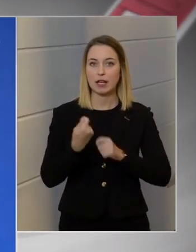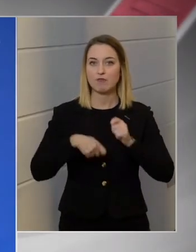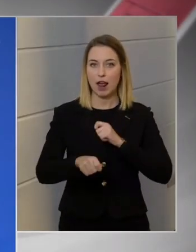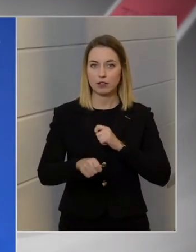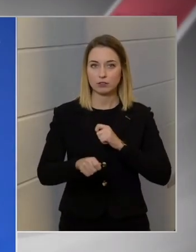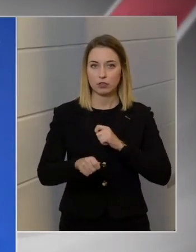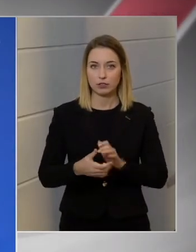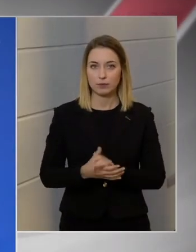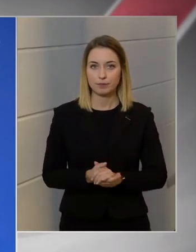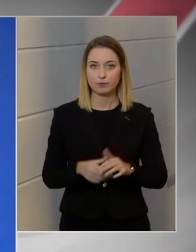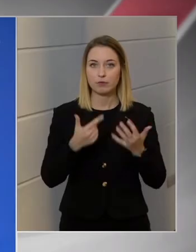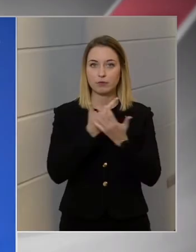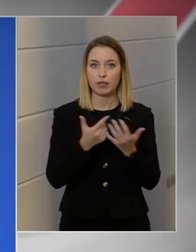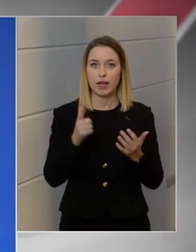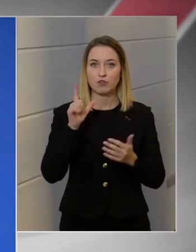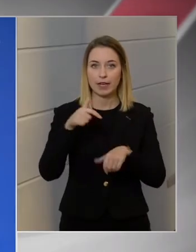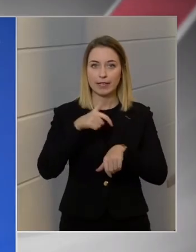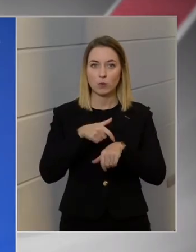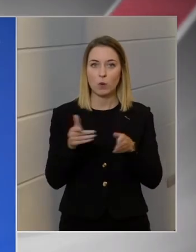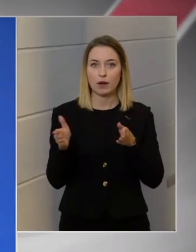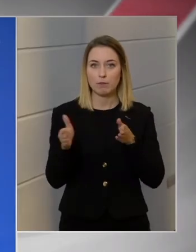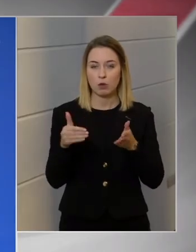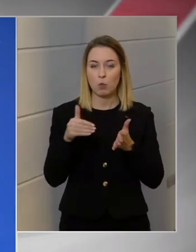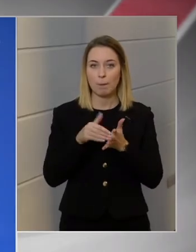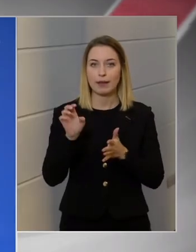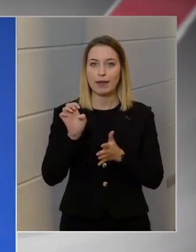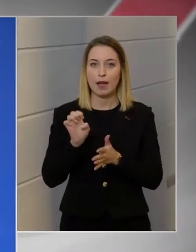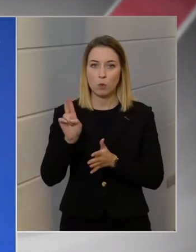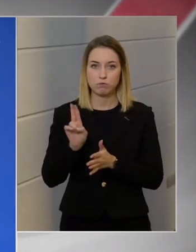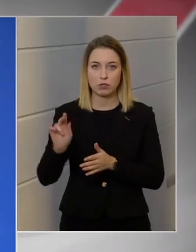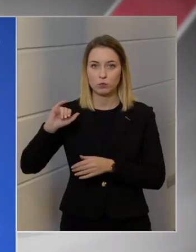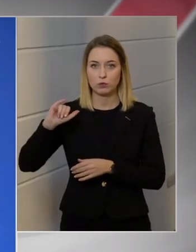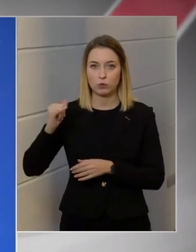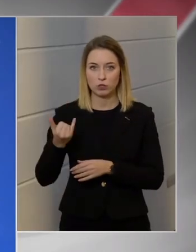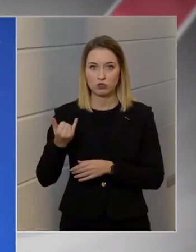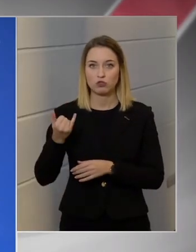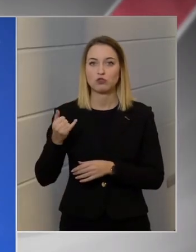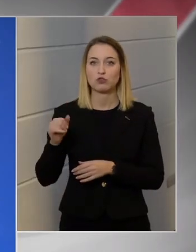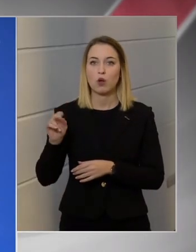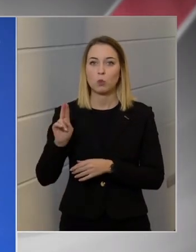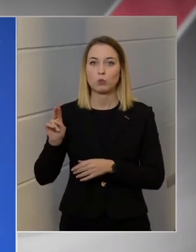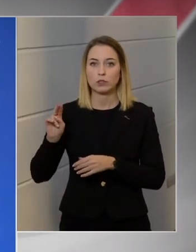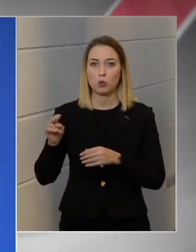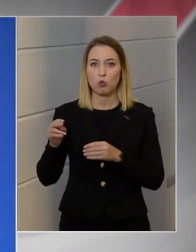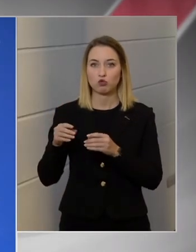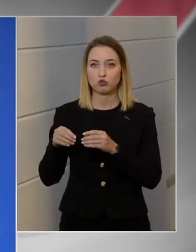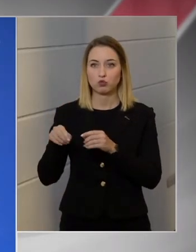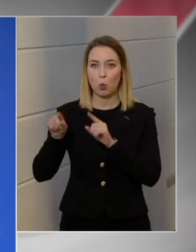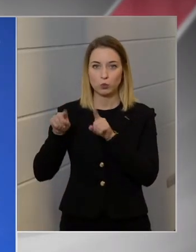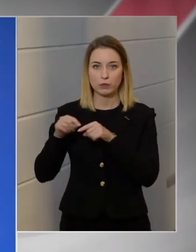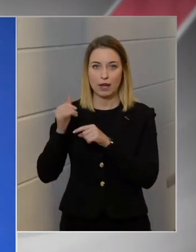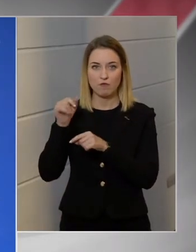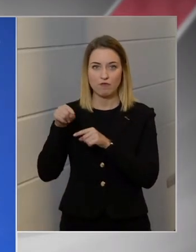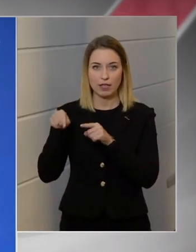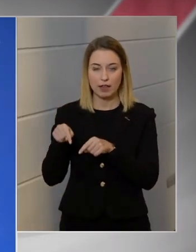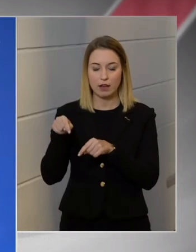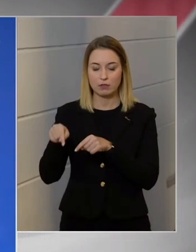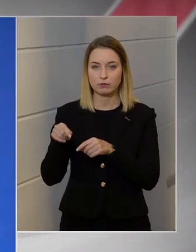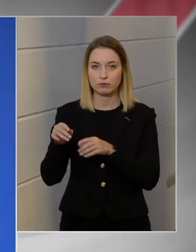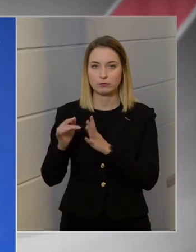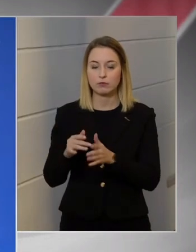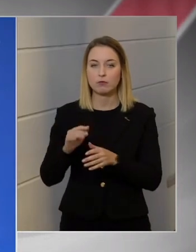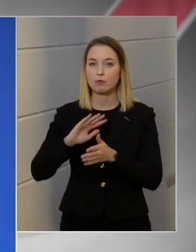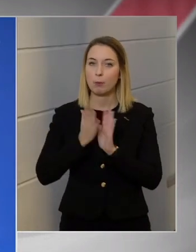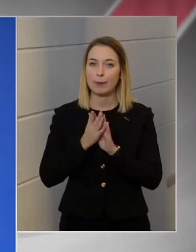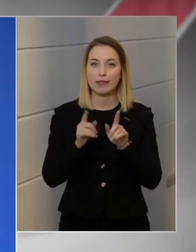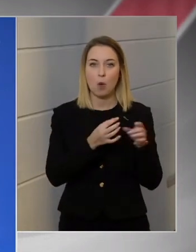Tehát 72 órán belül még az Európai Unió is az Uniós útlevélben, vagy ebben a Green Passban ezt elfogadja. Minden olyan